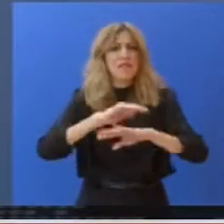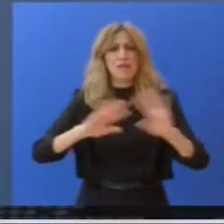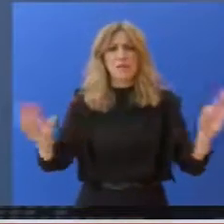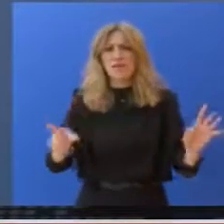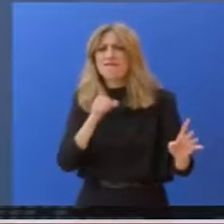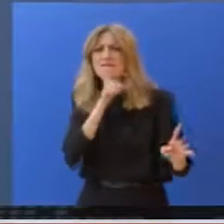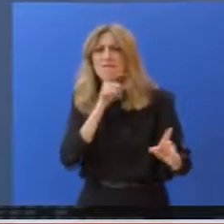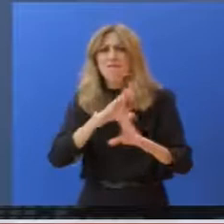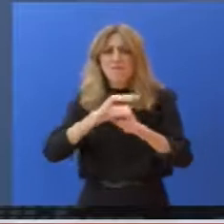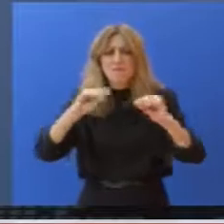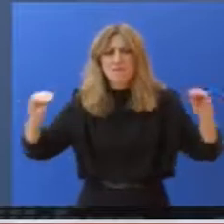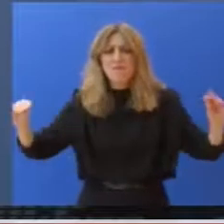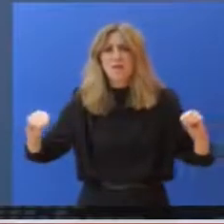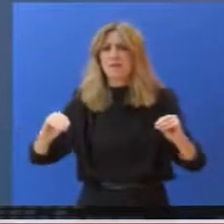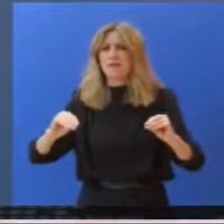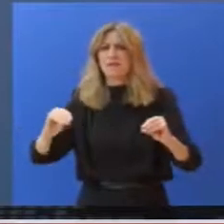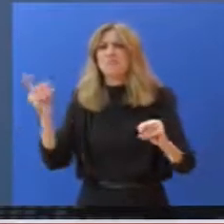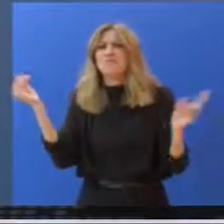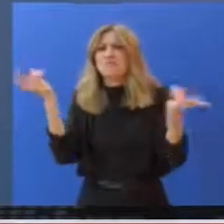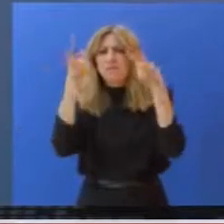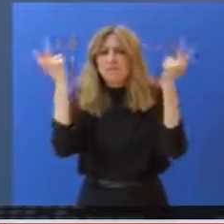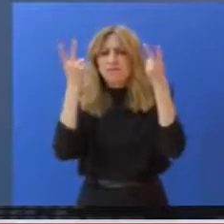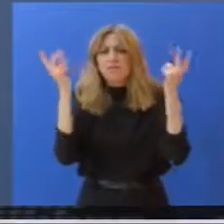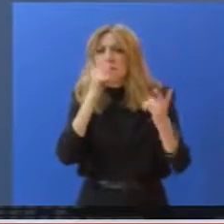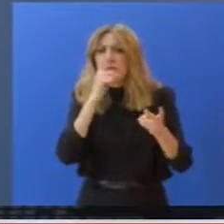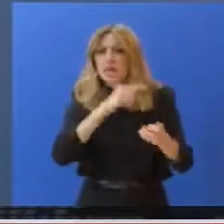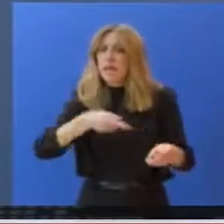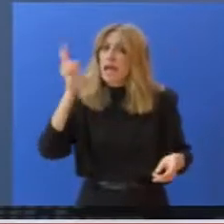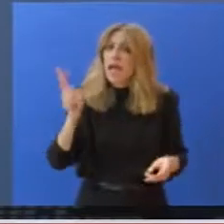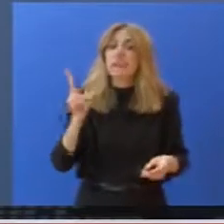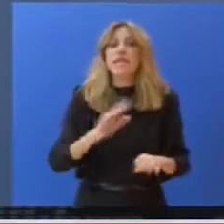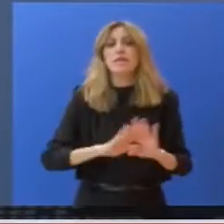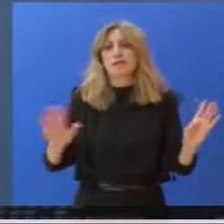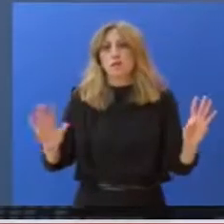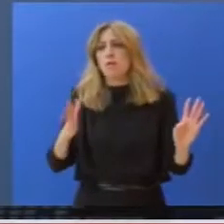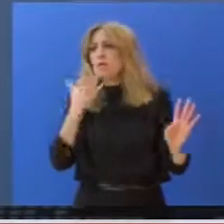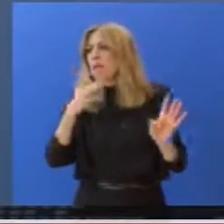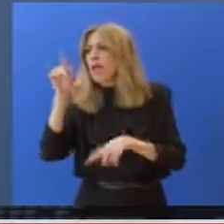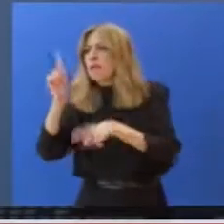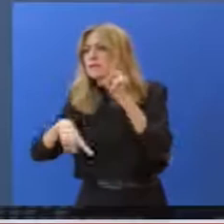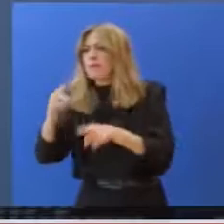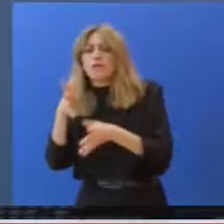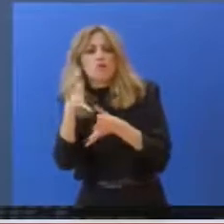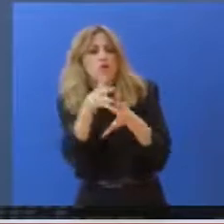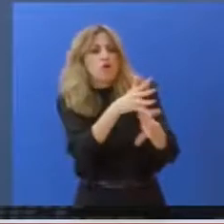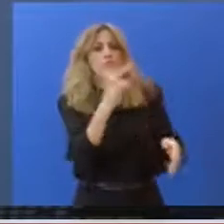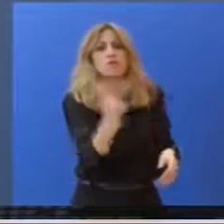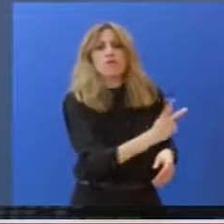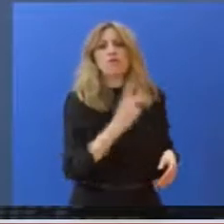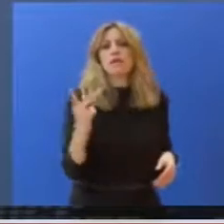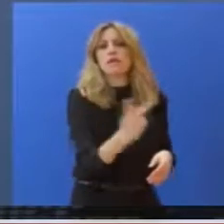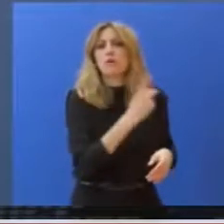Κάποιοι παίζουν σε βάρος των πολιτών και της υπομονής τους. Και ελάχιστοι αυτοί ας μην ξεχνούν ότι πέρα από την κοινωνική